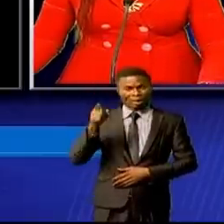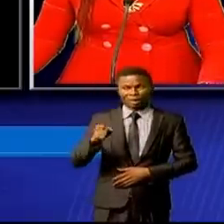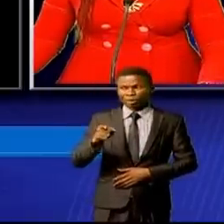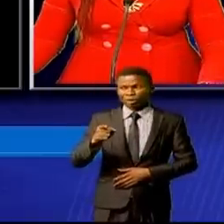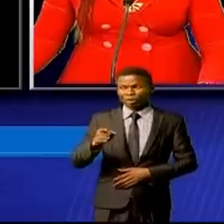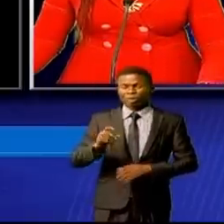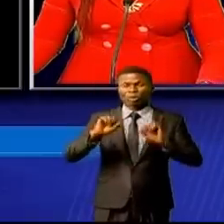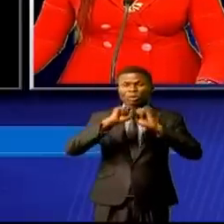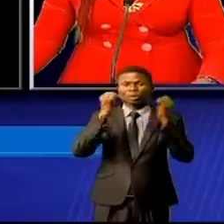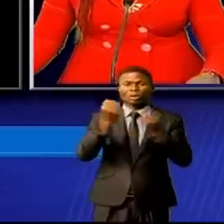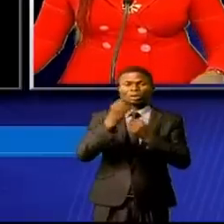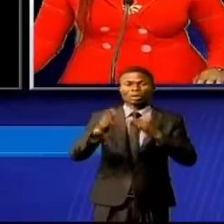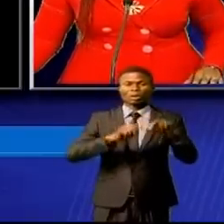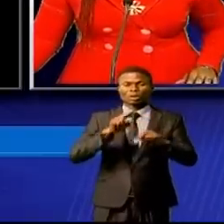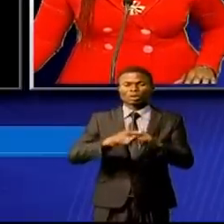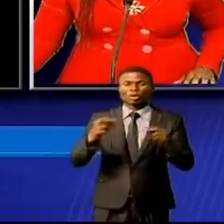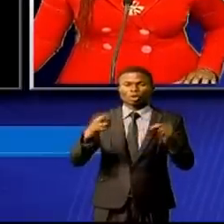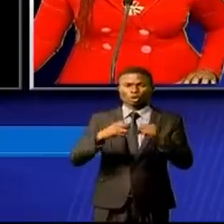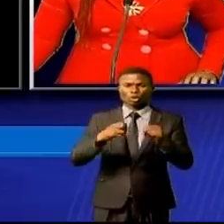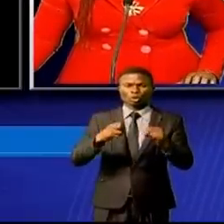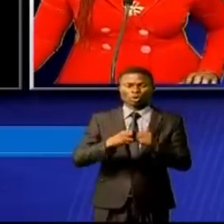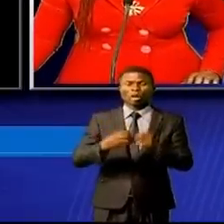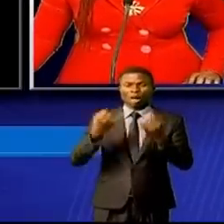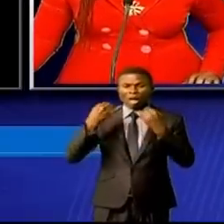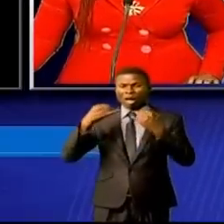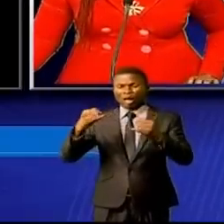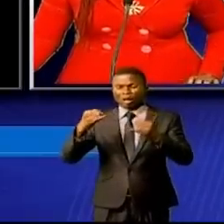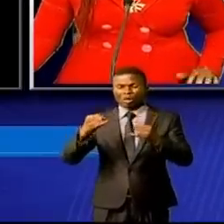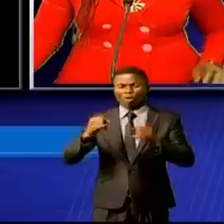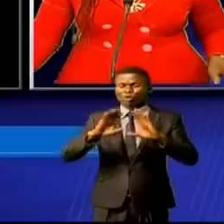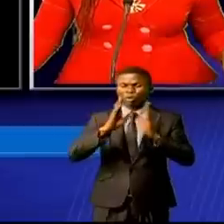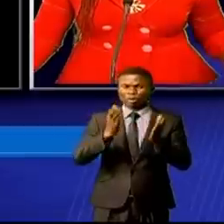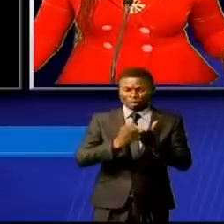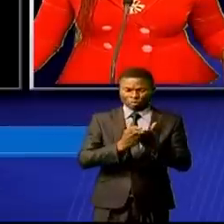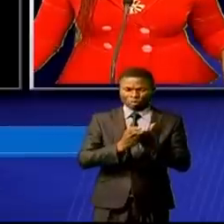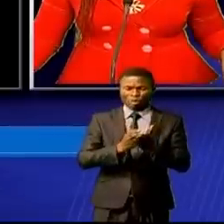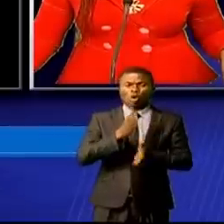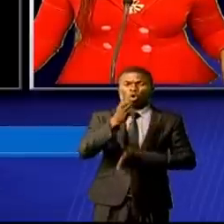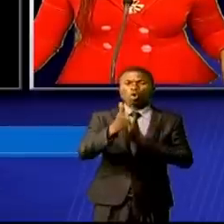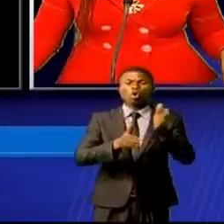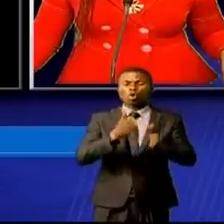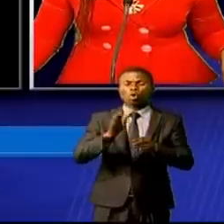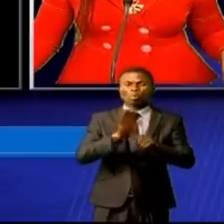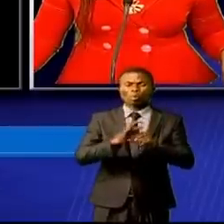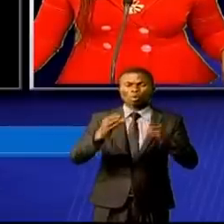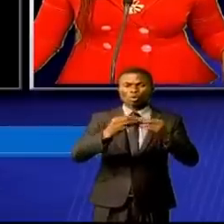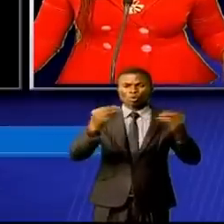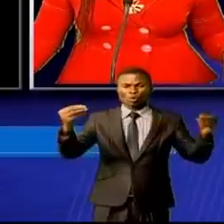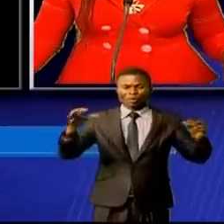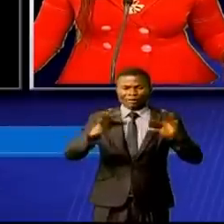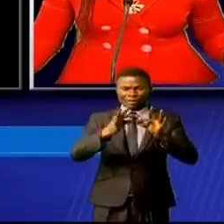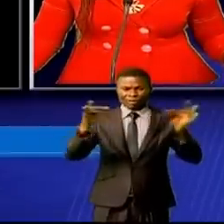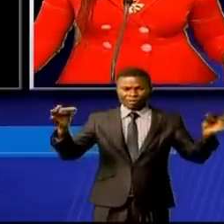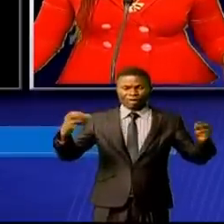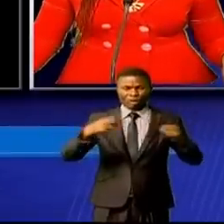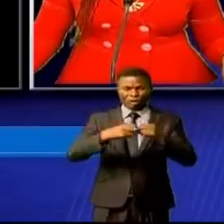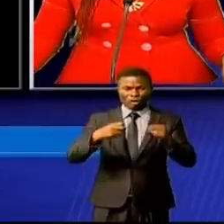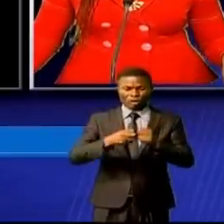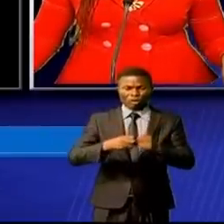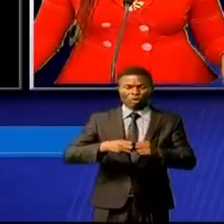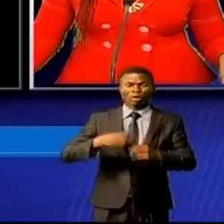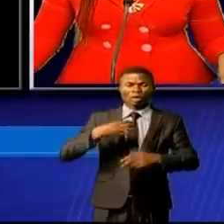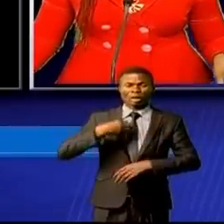la Société nationale d'électricité a été alertée par la population qui a dénoncé ce vol et la justice a été saisie pour un procès